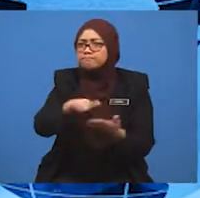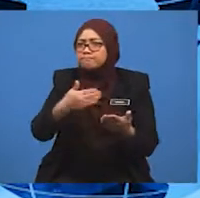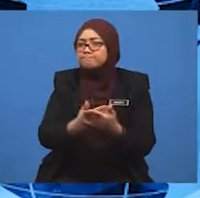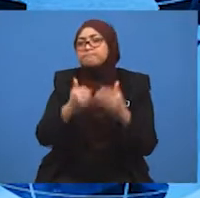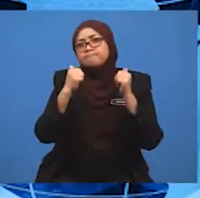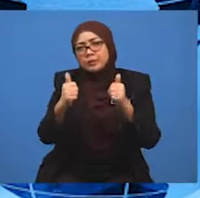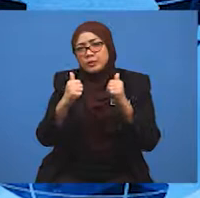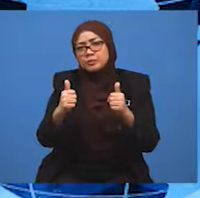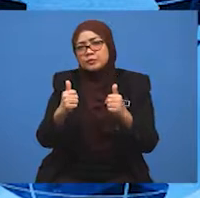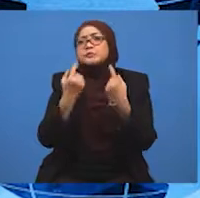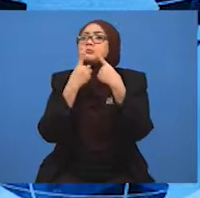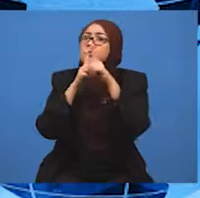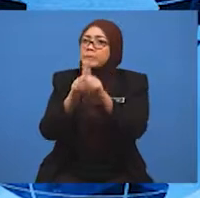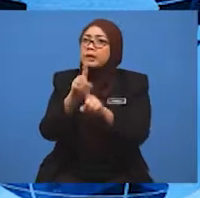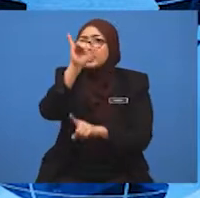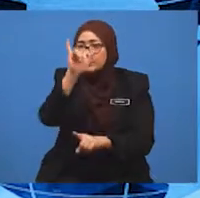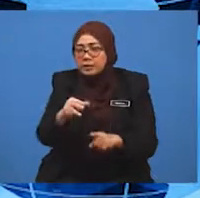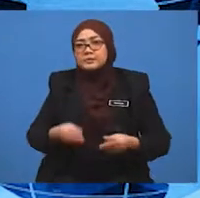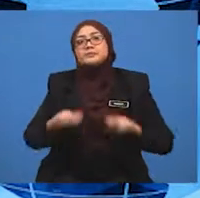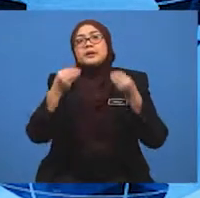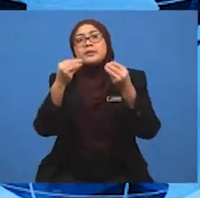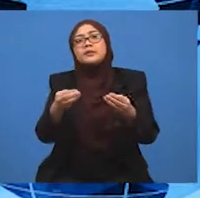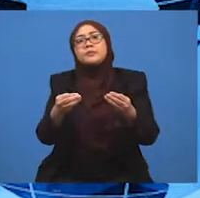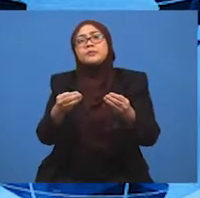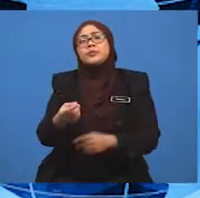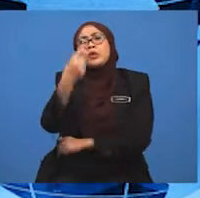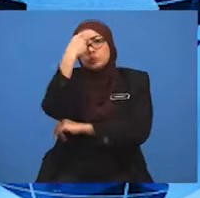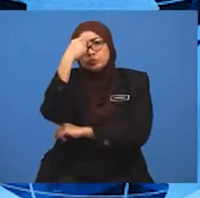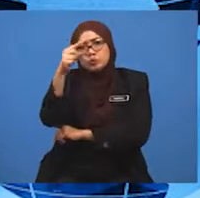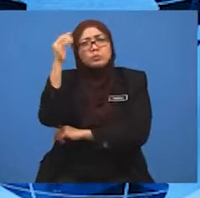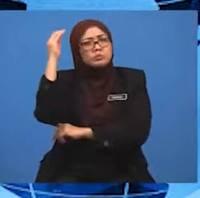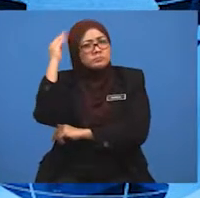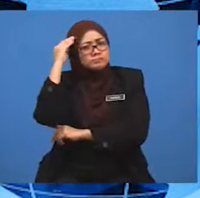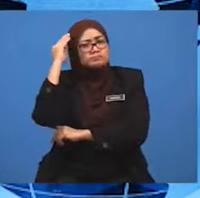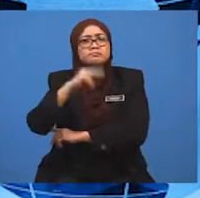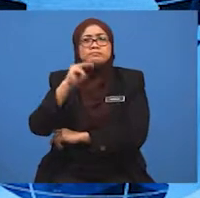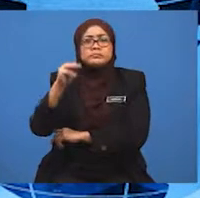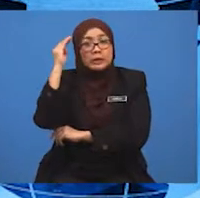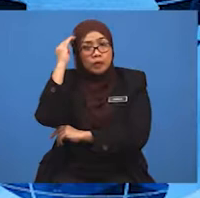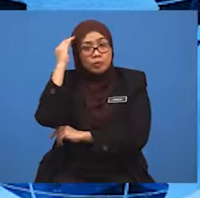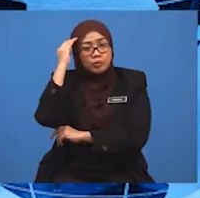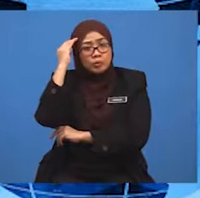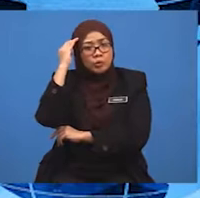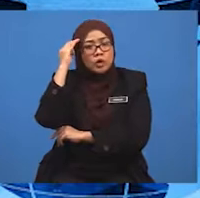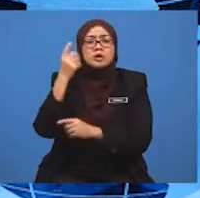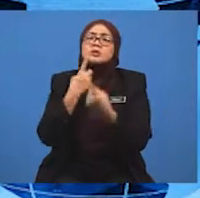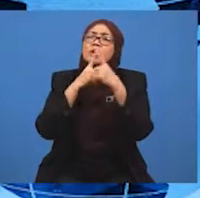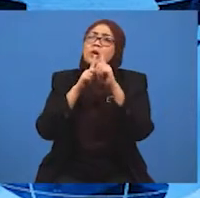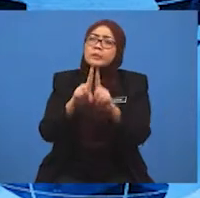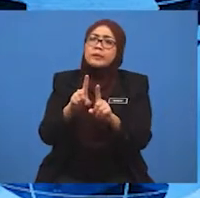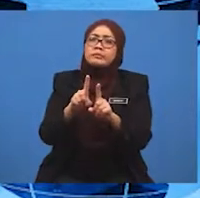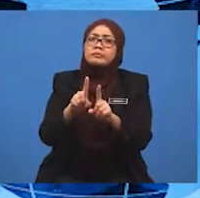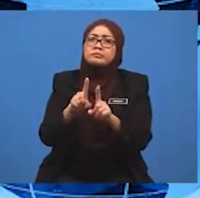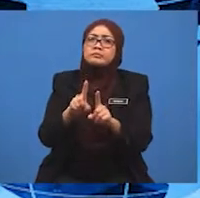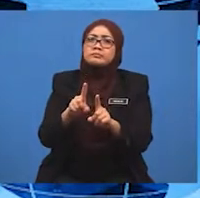kamu. Untuk pengetahuan murid-murid, terdapat jawapan yang lebih tepat iaitu landasan